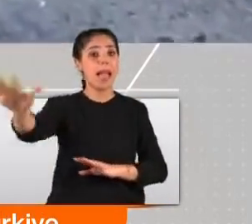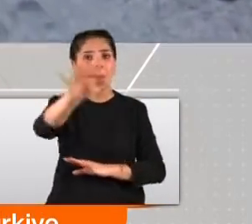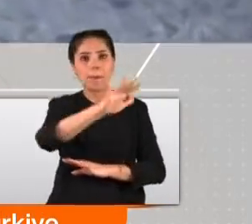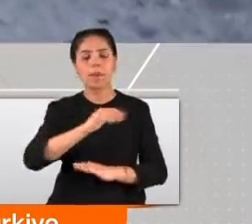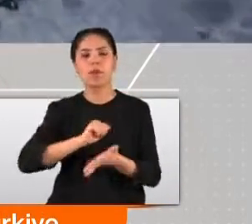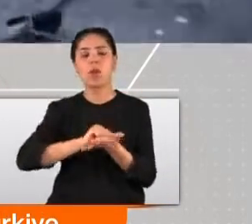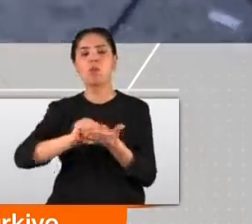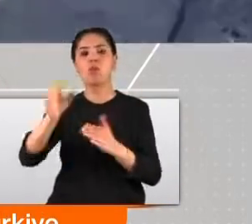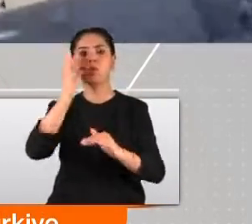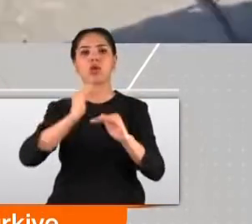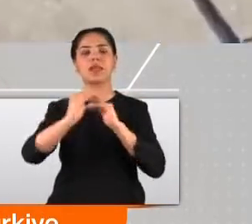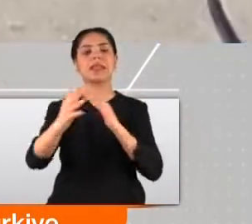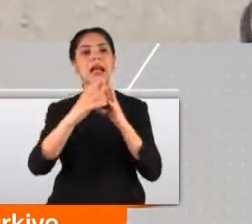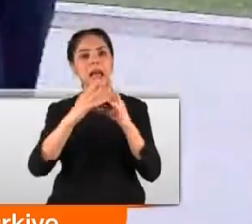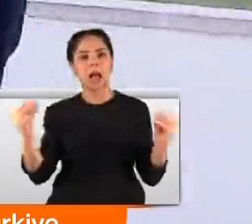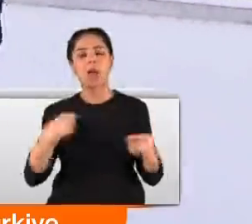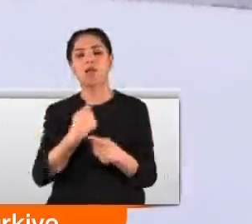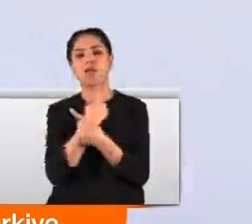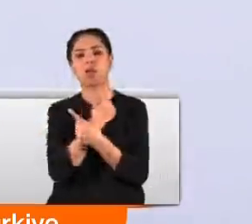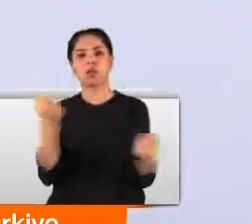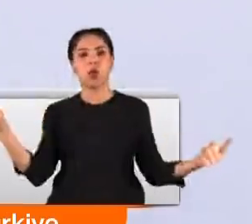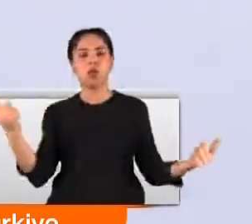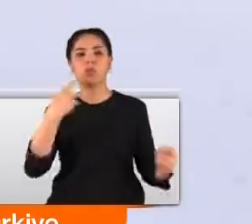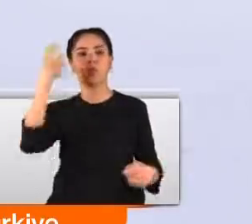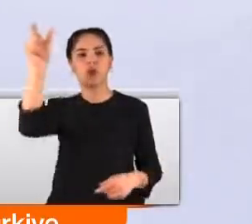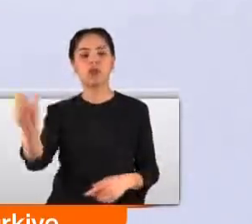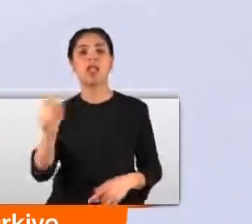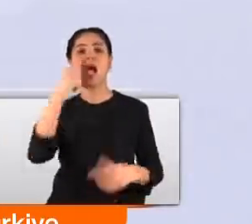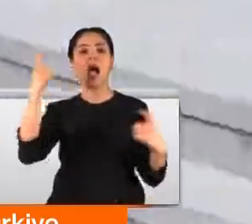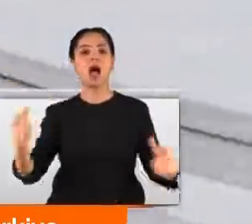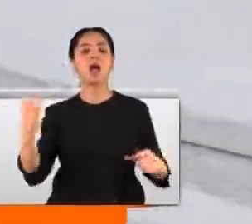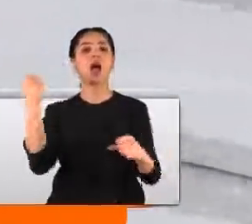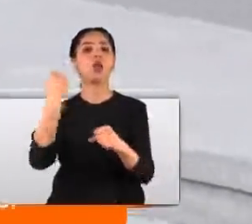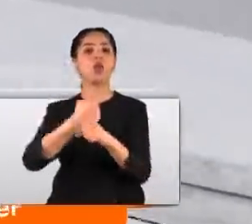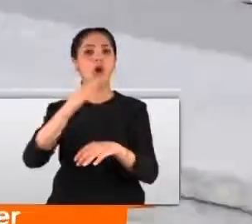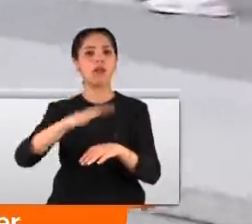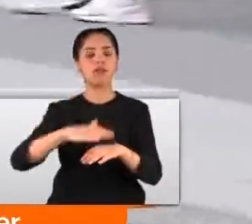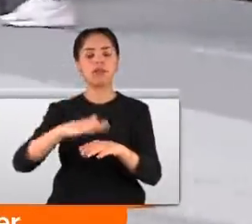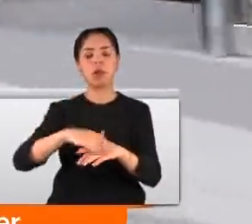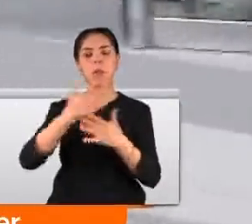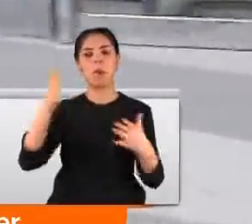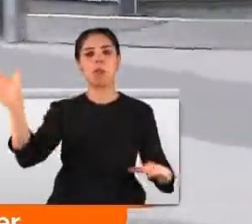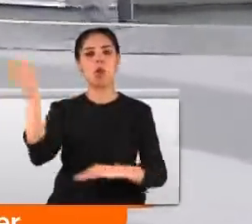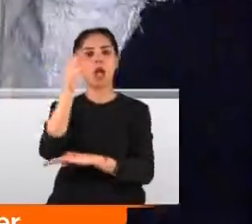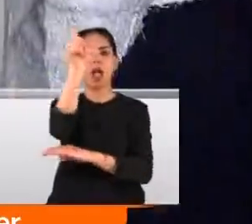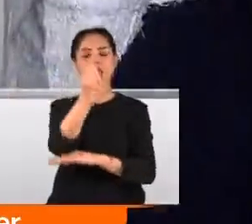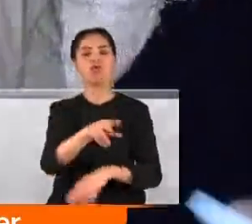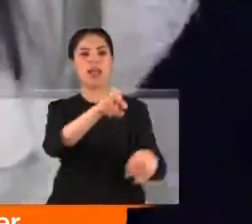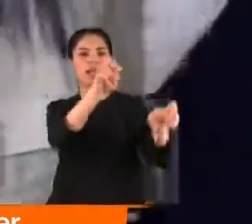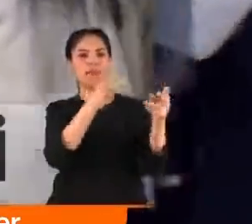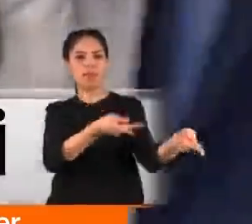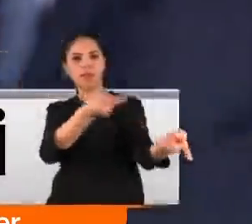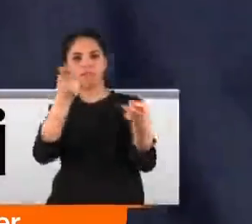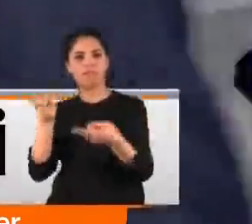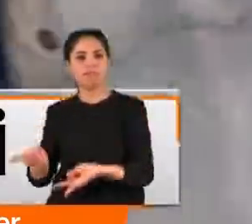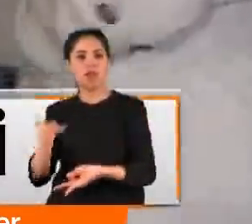tüm insanlığın kaybedeceğini iletiyorum. Erdoğan, Ankara'da görev yapan büyük elçileri iftarda ağırladı. AK Parti Genel Merkezi